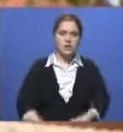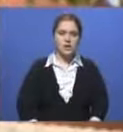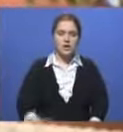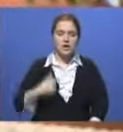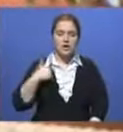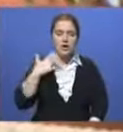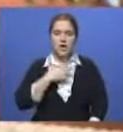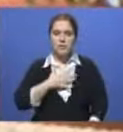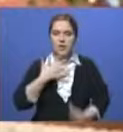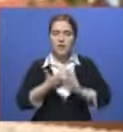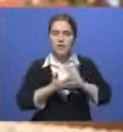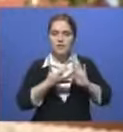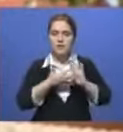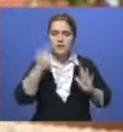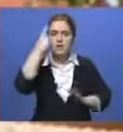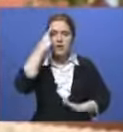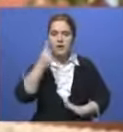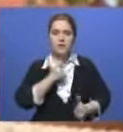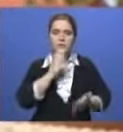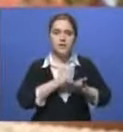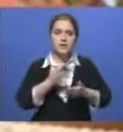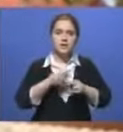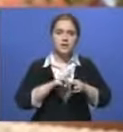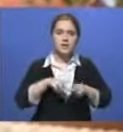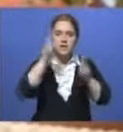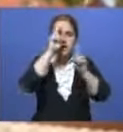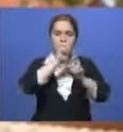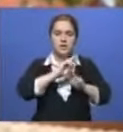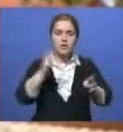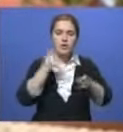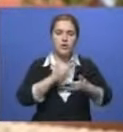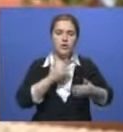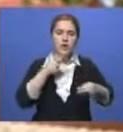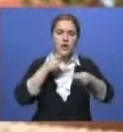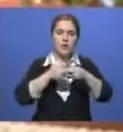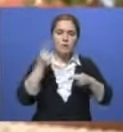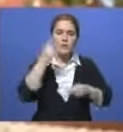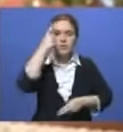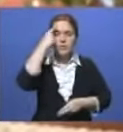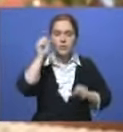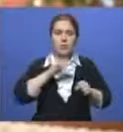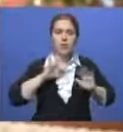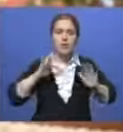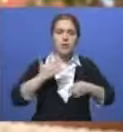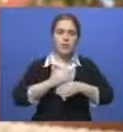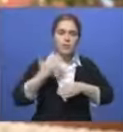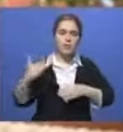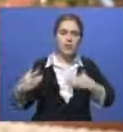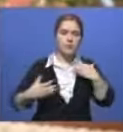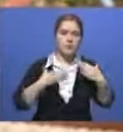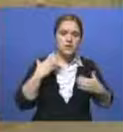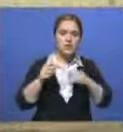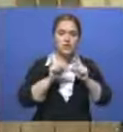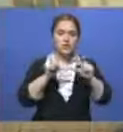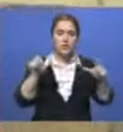обеспокоен недостаточной информацией по данному вопросу. Необходимо вовремя предупреждать, иначе можем опоздать. Уже стали бояться отправлять